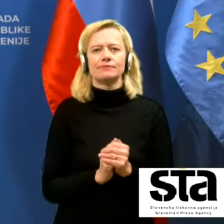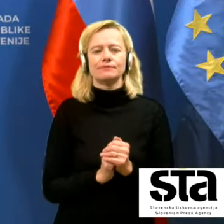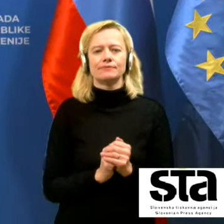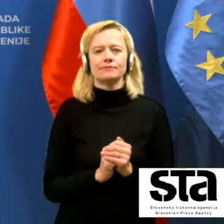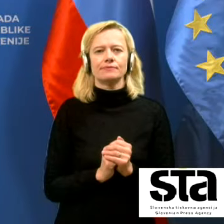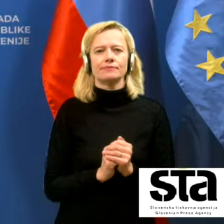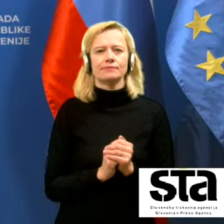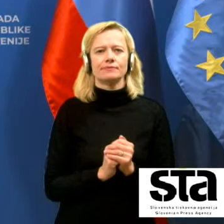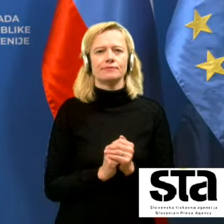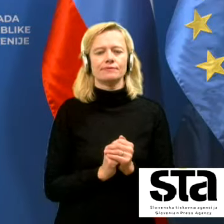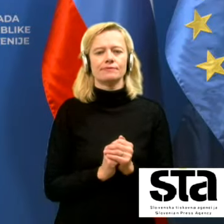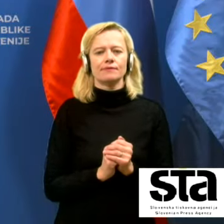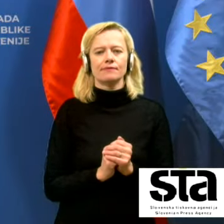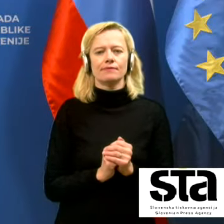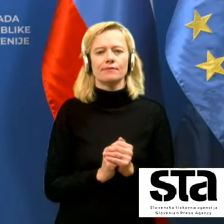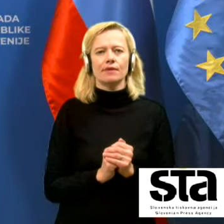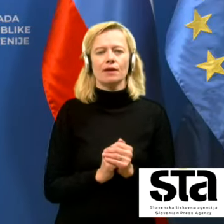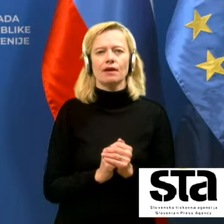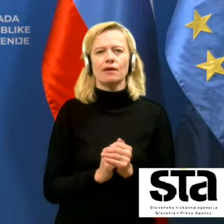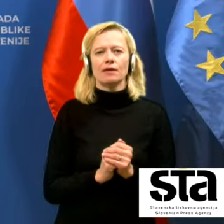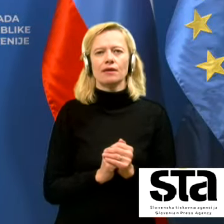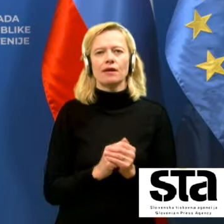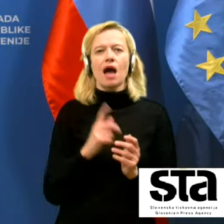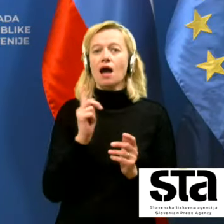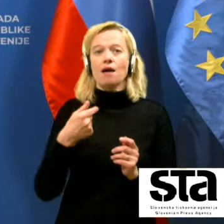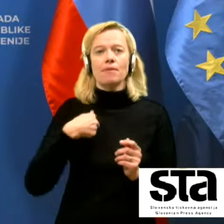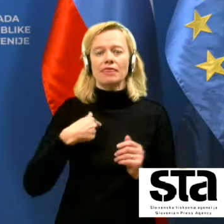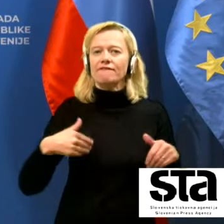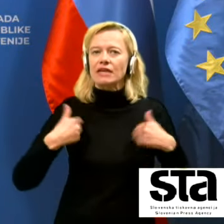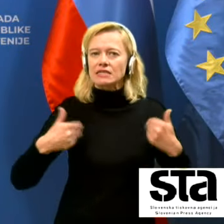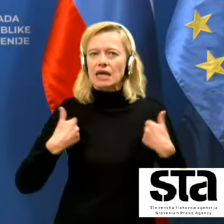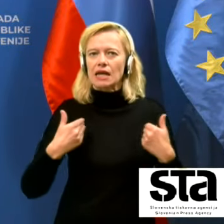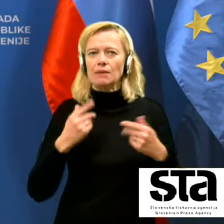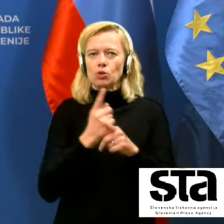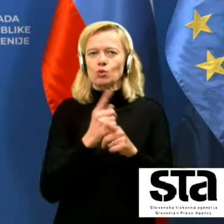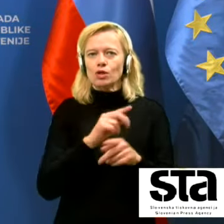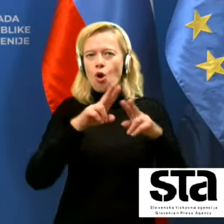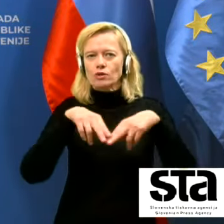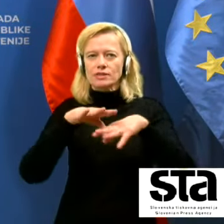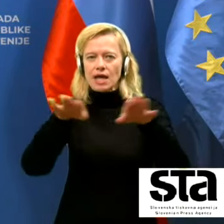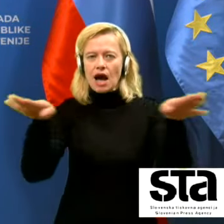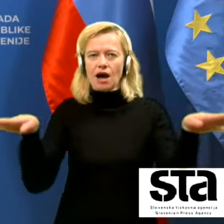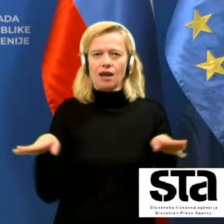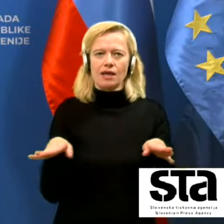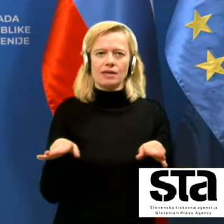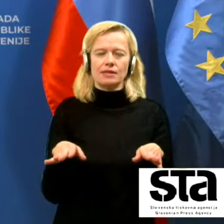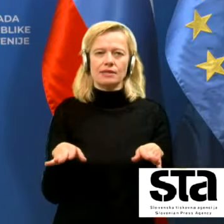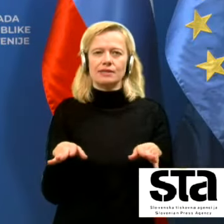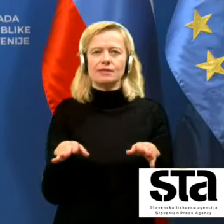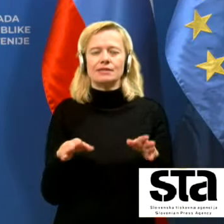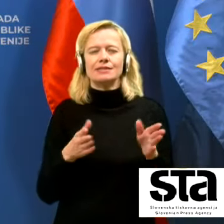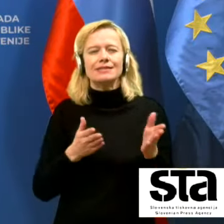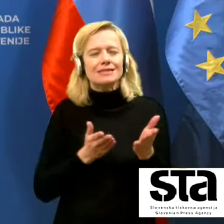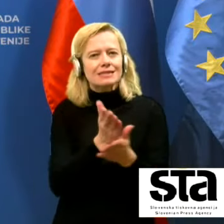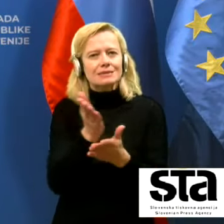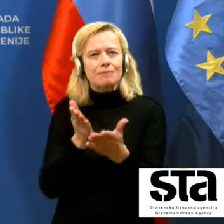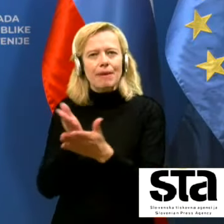veseli mene, verjetno vse, je, da so tudi smernice